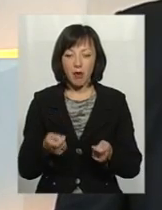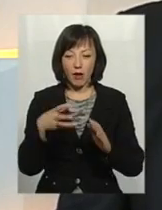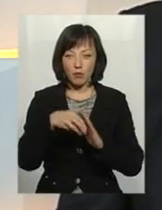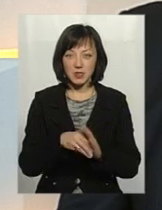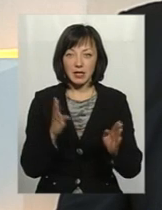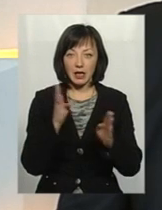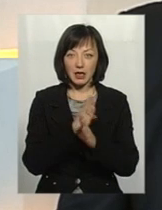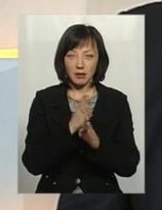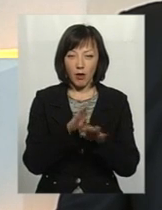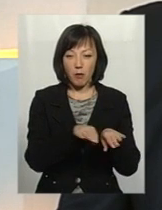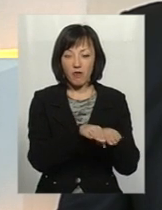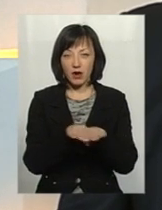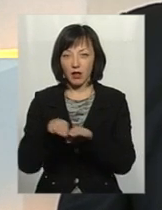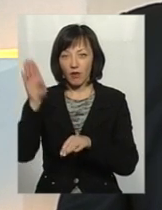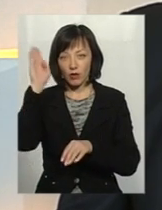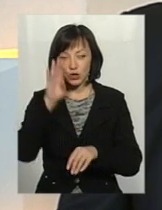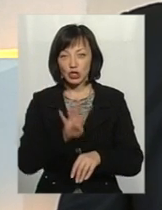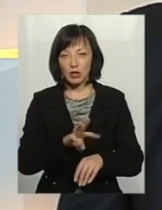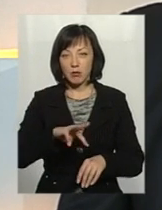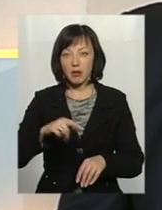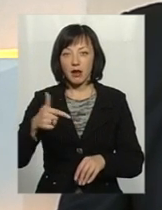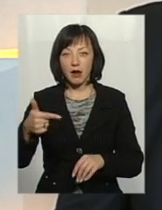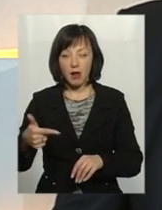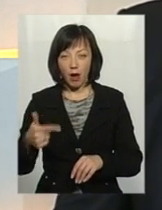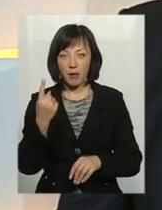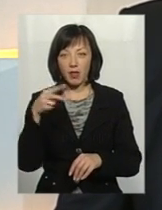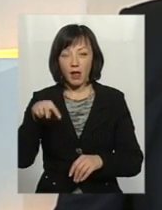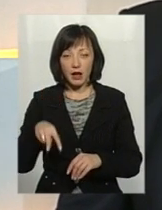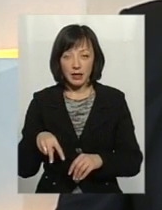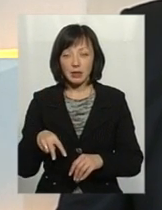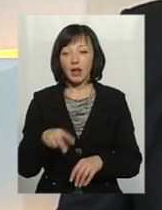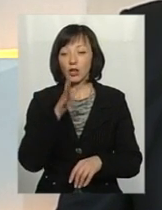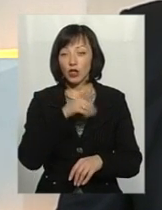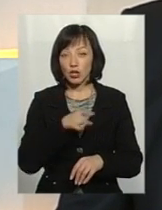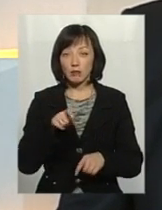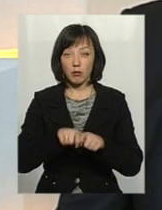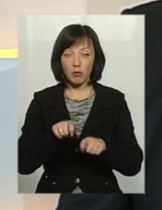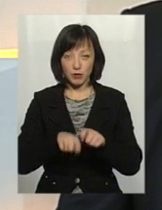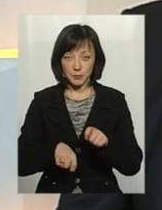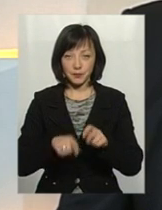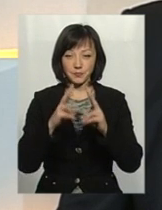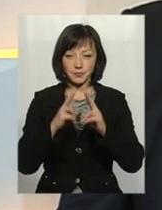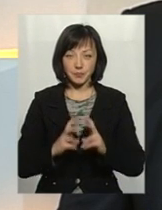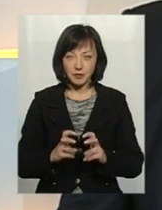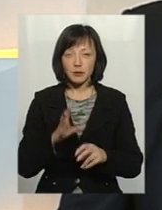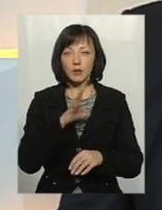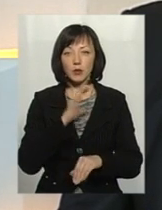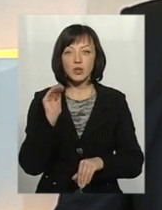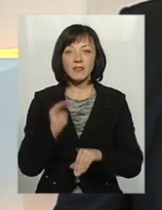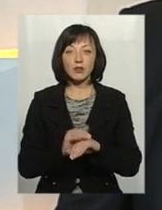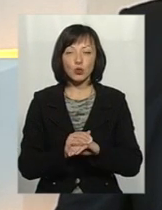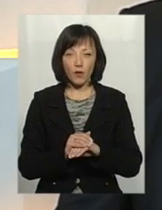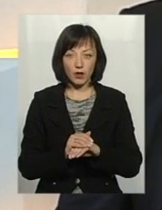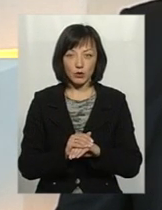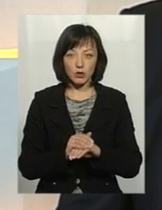кисню у порохнових водах 4 мг на дециметр кубічний на час проведення обстеження і вимірювання було зафіксовано